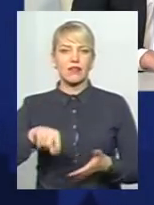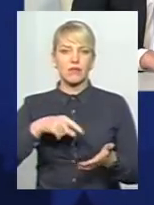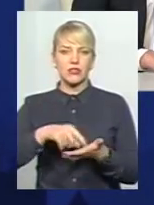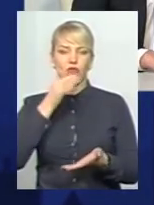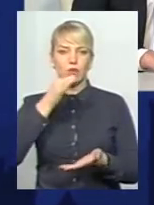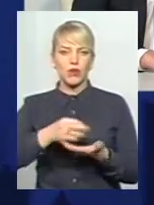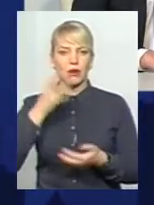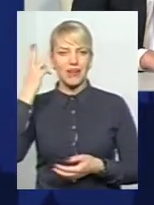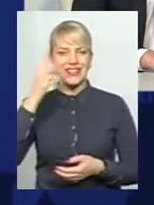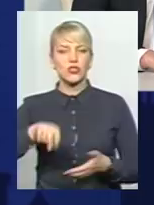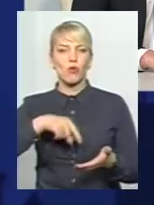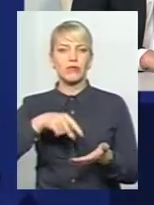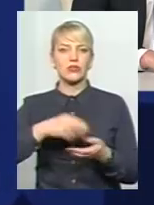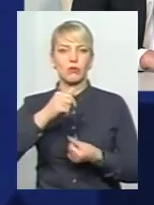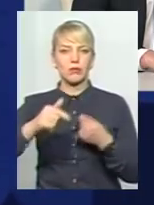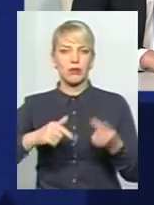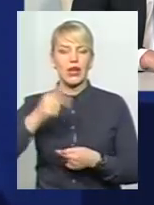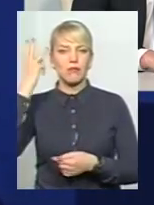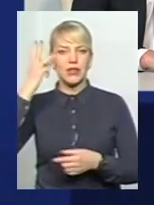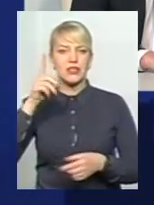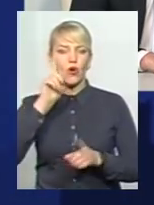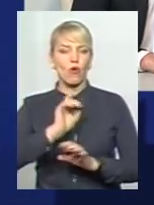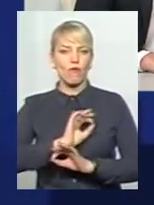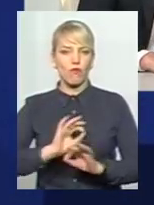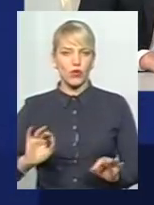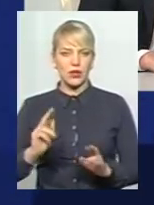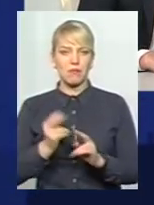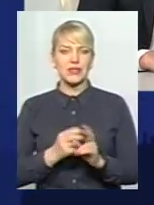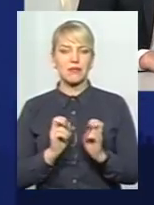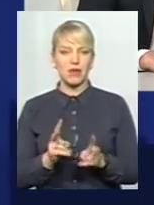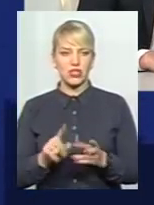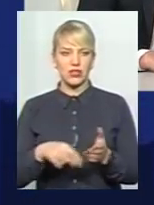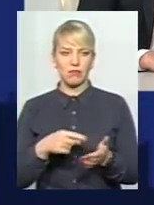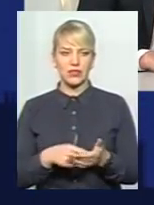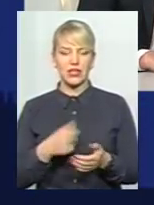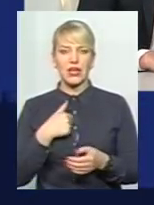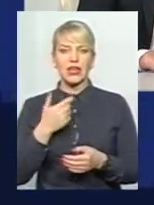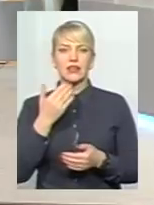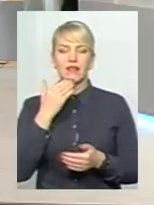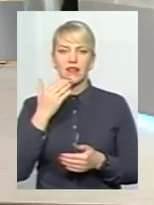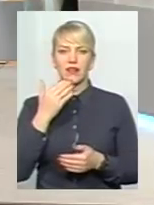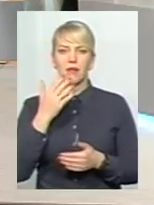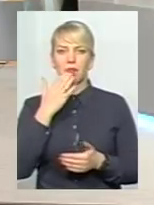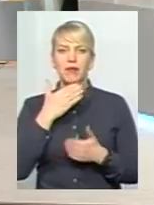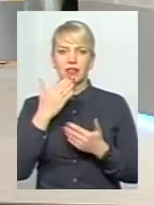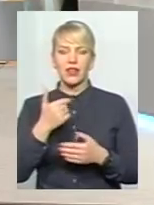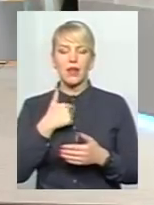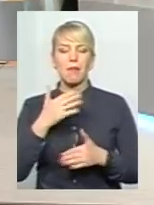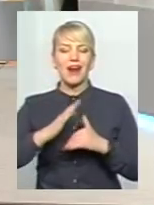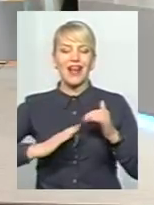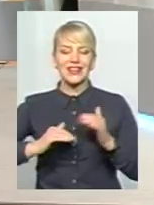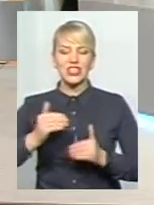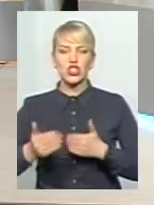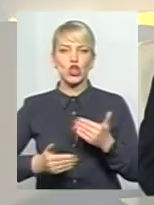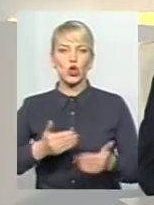як місто підприємець і Хмельницький комфортне і безпечне місто. Я обичаю, спитали мене про… Практичні кроки, які вже почали